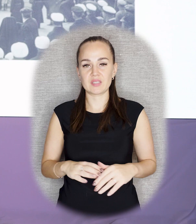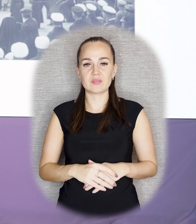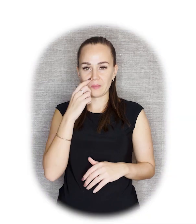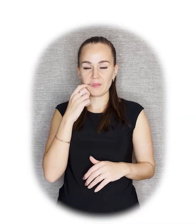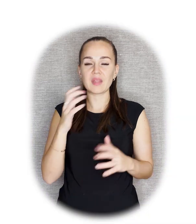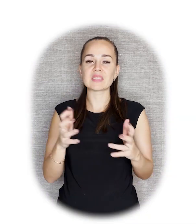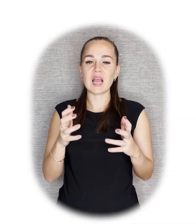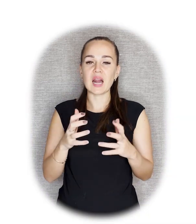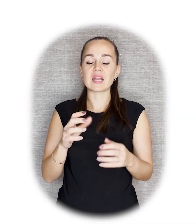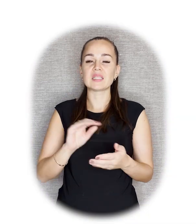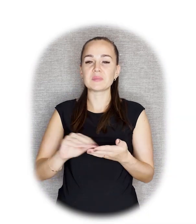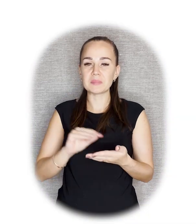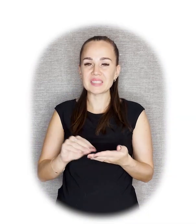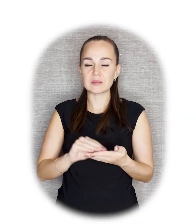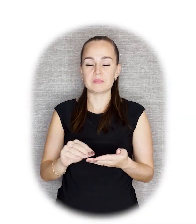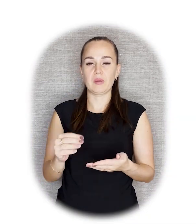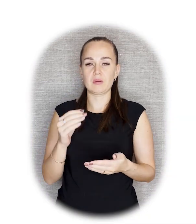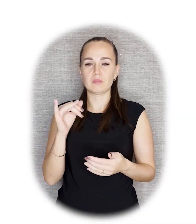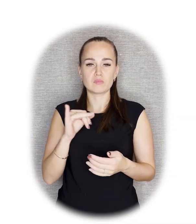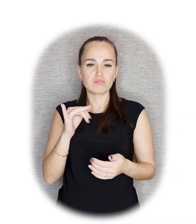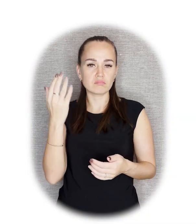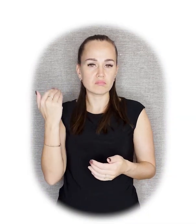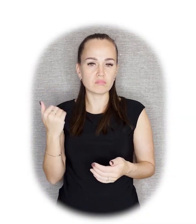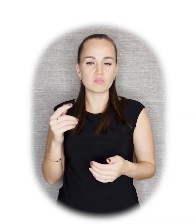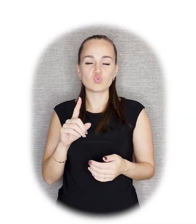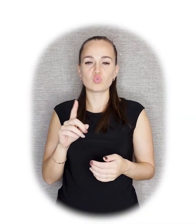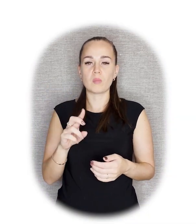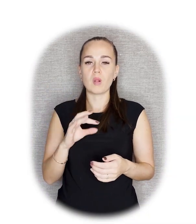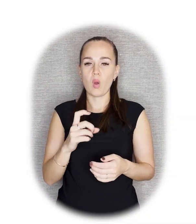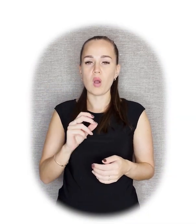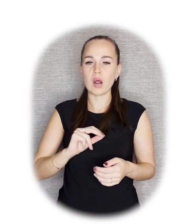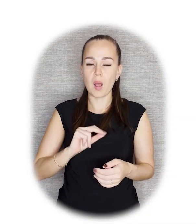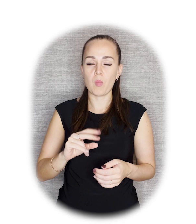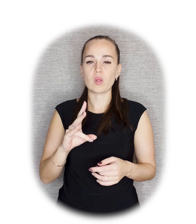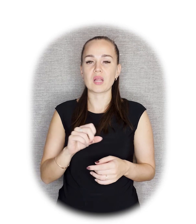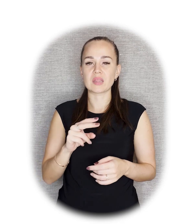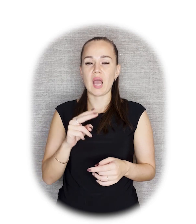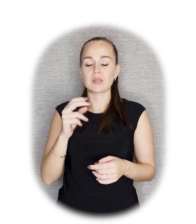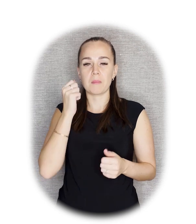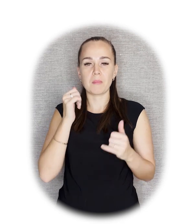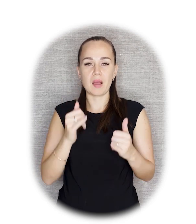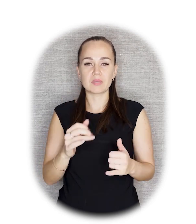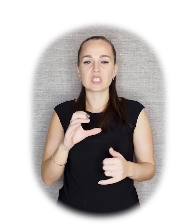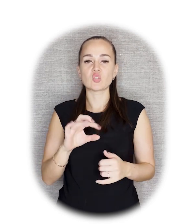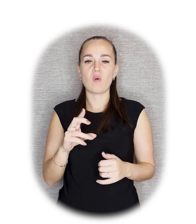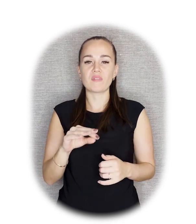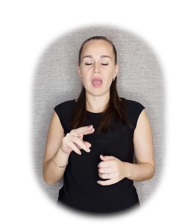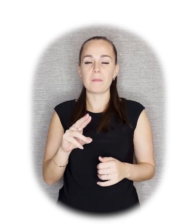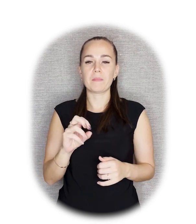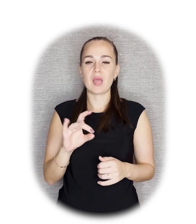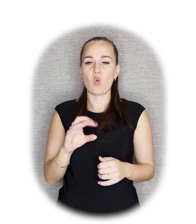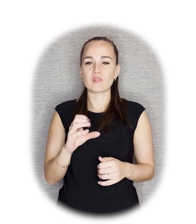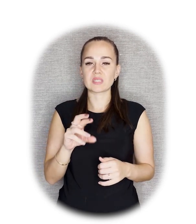выставке. Сохранились письменные свидетельства о том, что блох работал над памятниками Софьи Перовской и